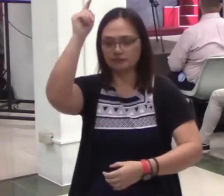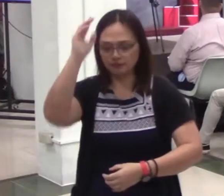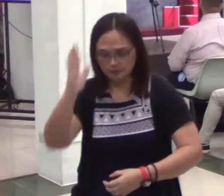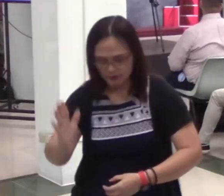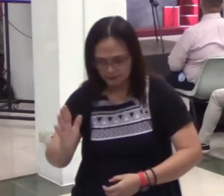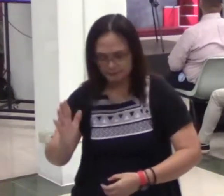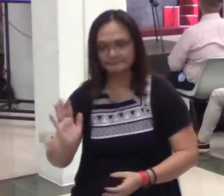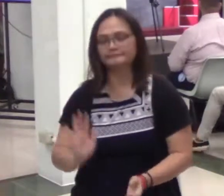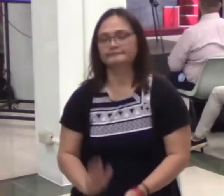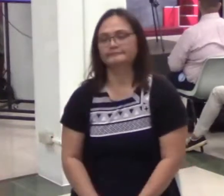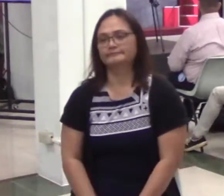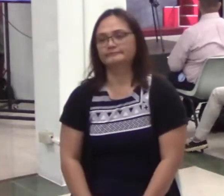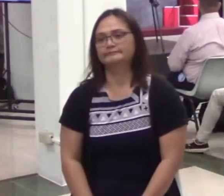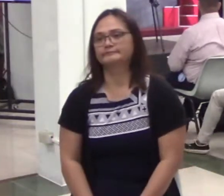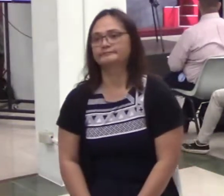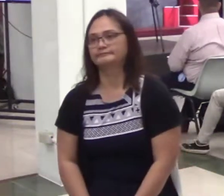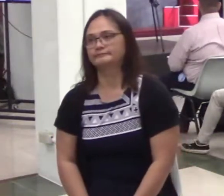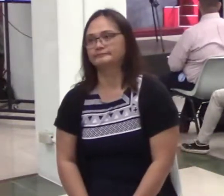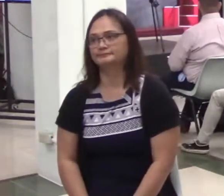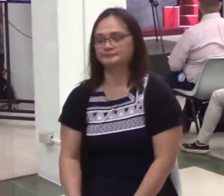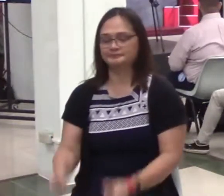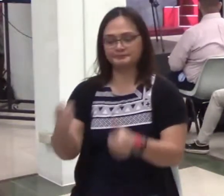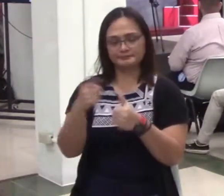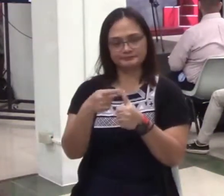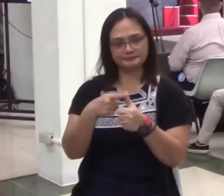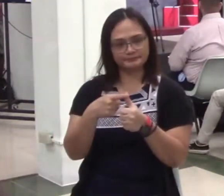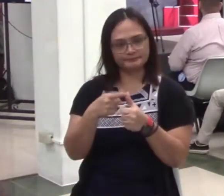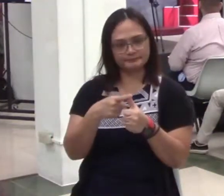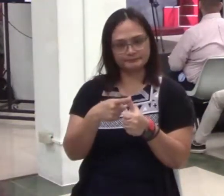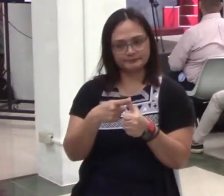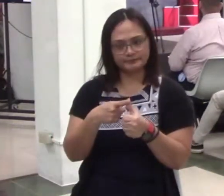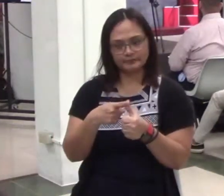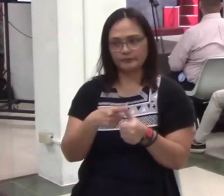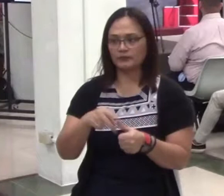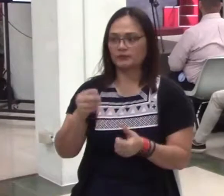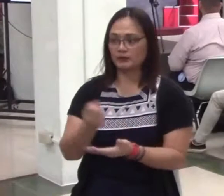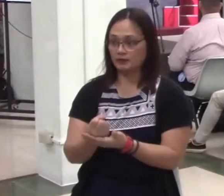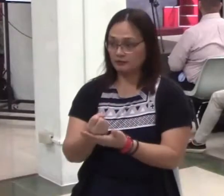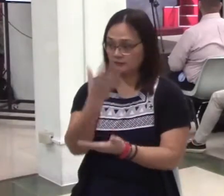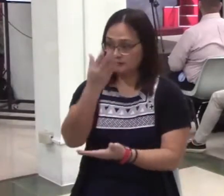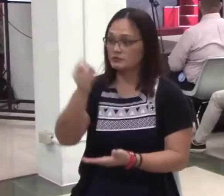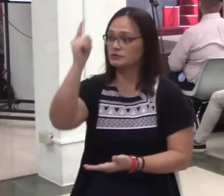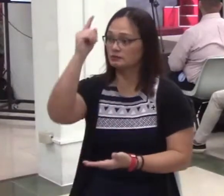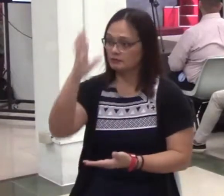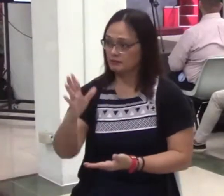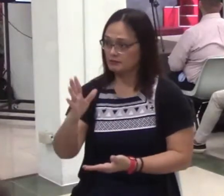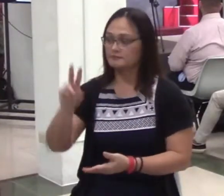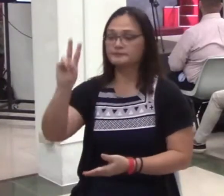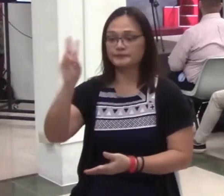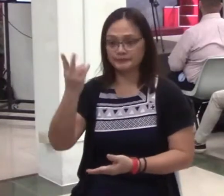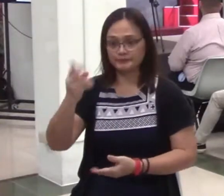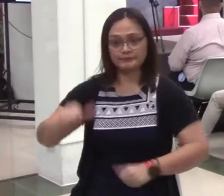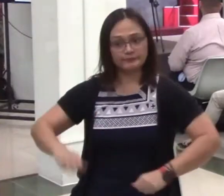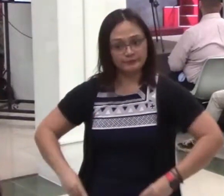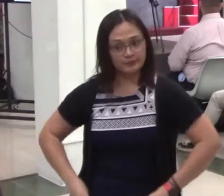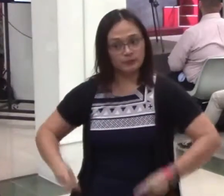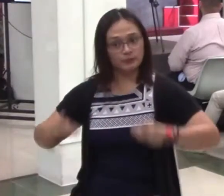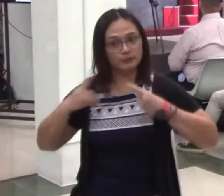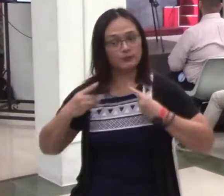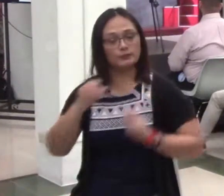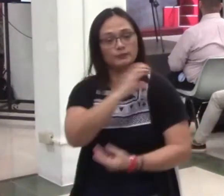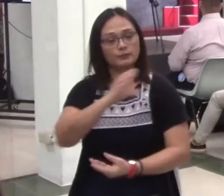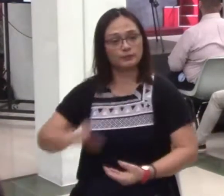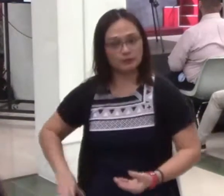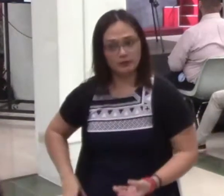Okay. Una, the enriching Christ. Ikalawa, the indwelling Christ. And number two, the